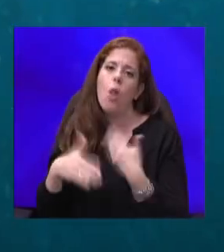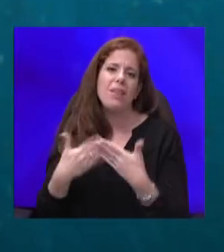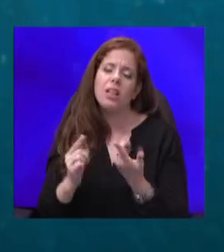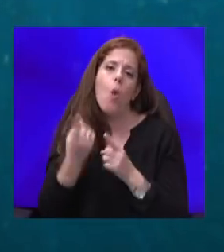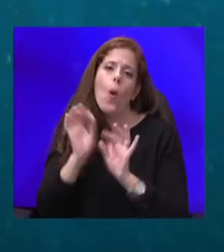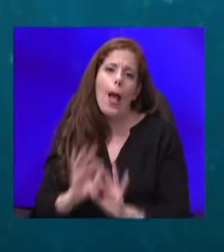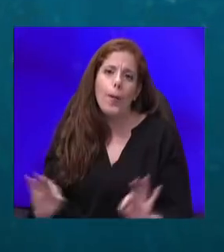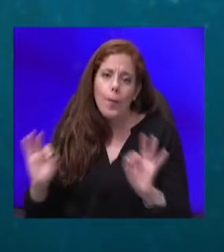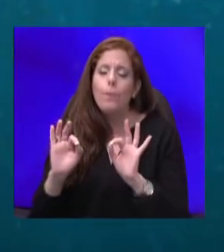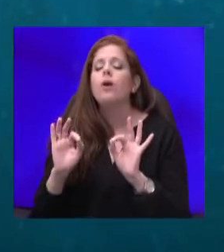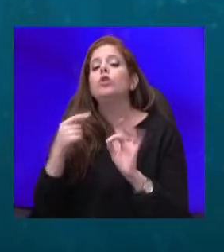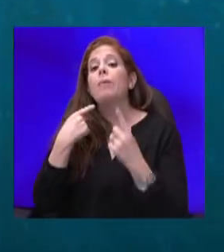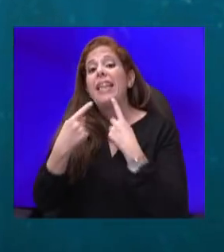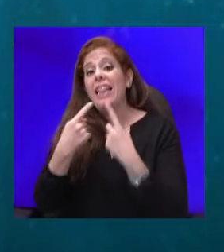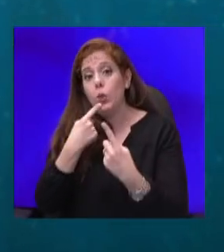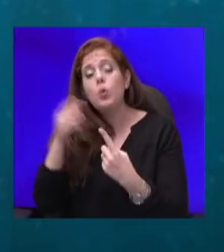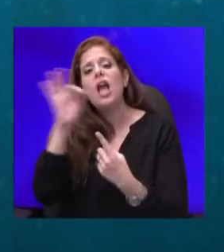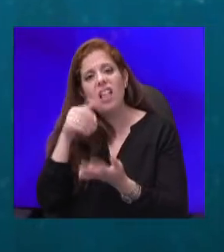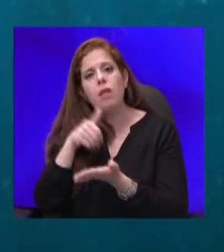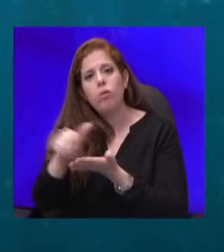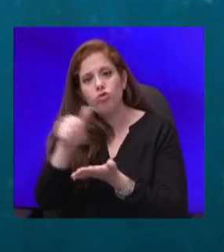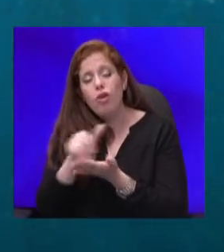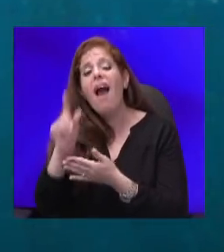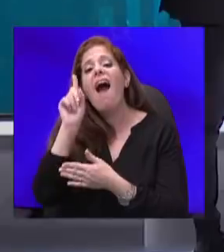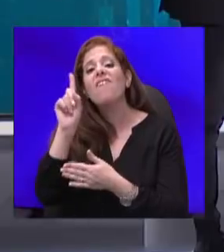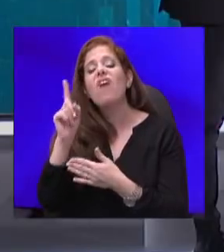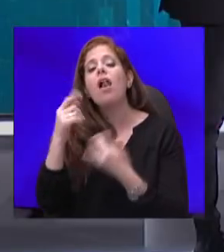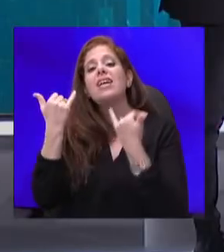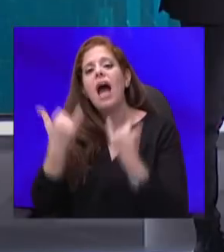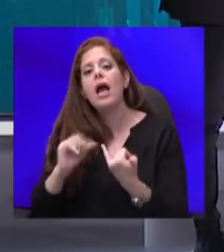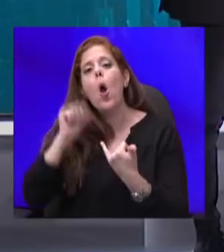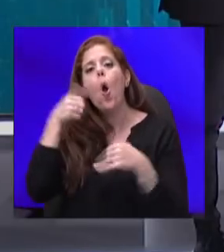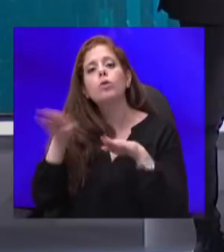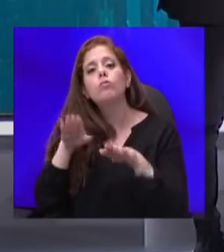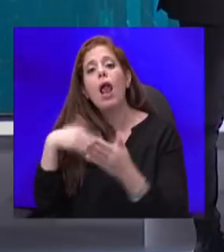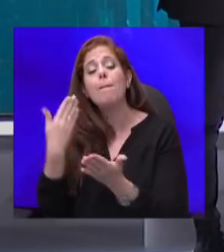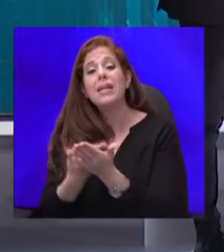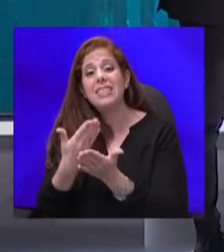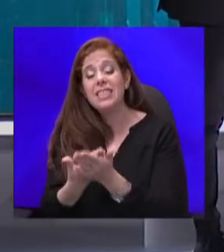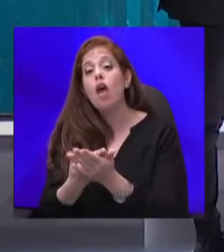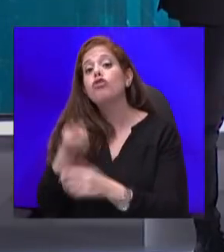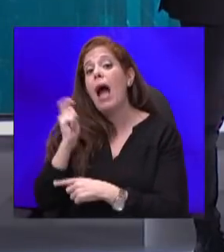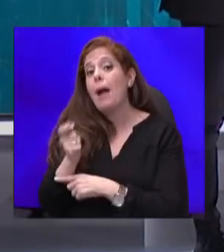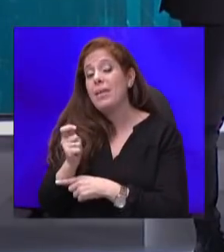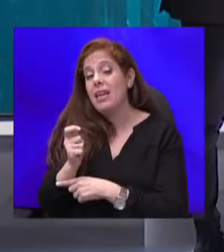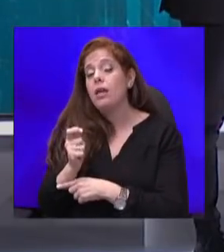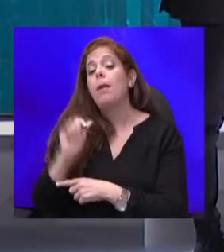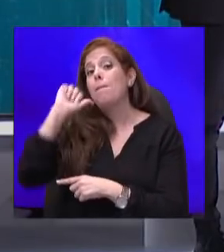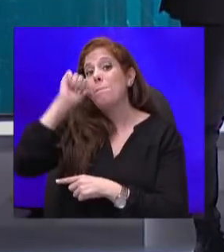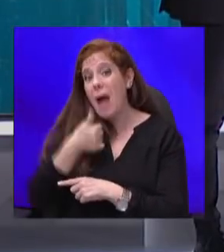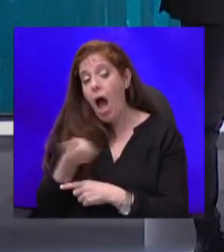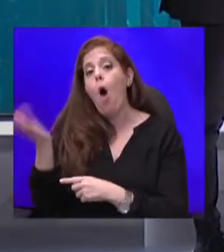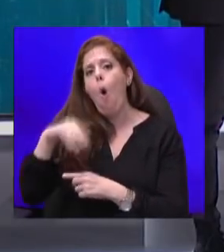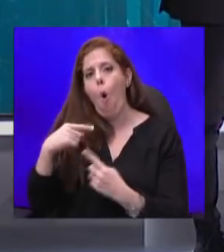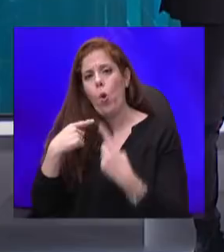הקורונה עדיין נמשך, אבל כרגע ראש הממשלה מציע שהקבינט יקיים מחר עוד דיון בסוגיות שהיו על הפרק היום,